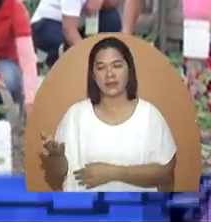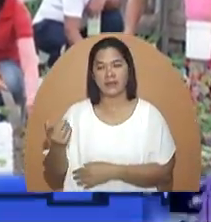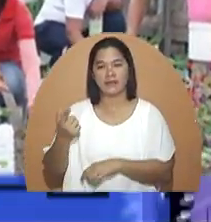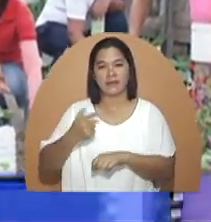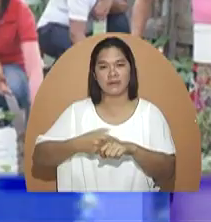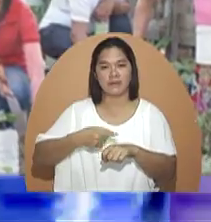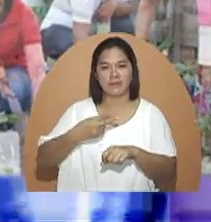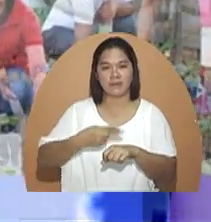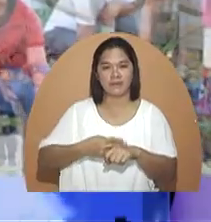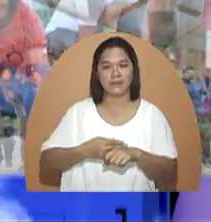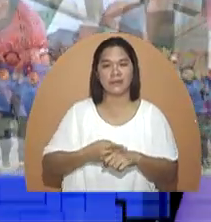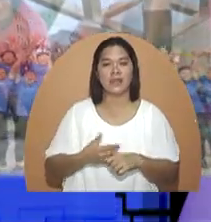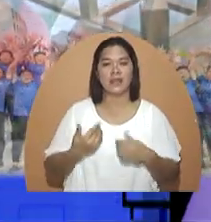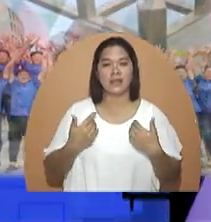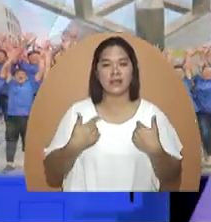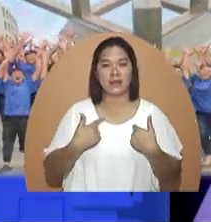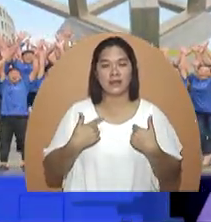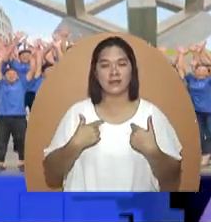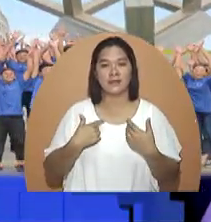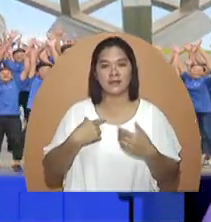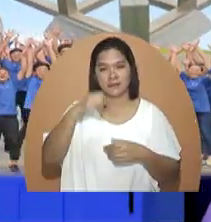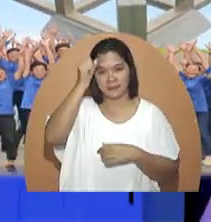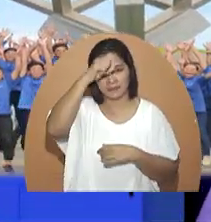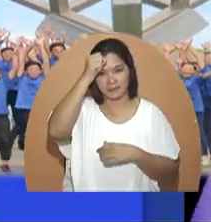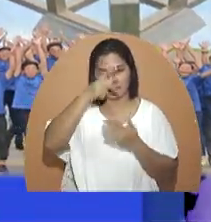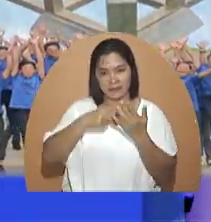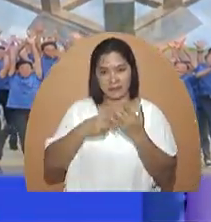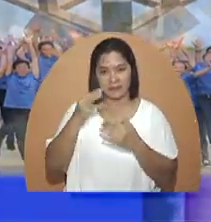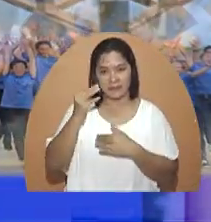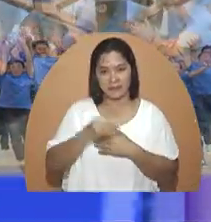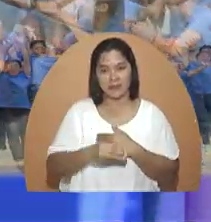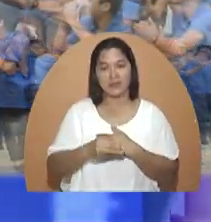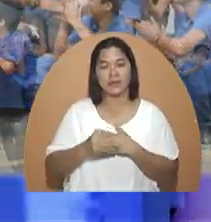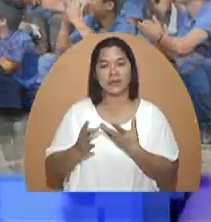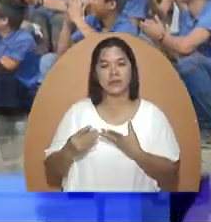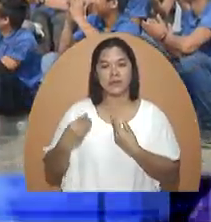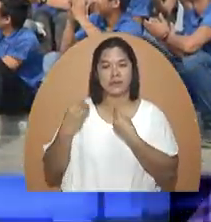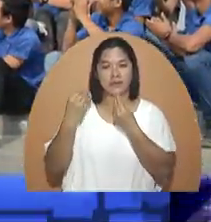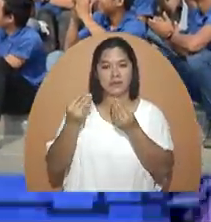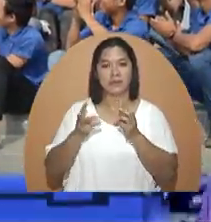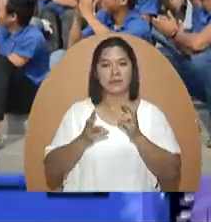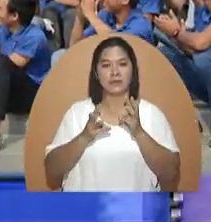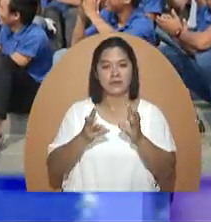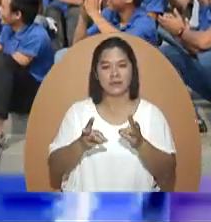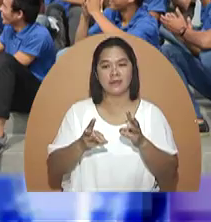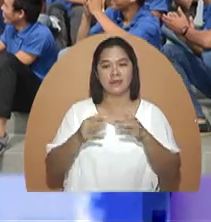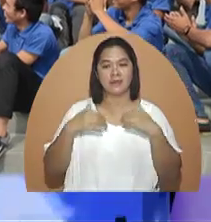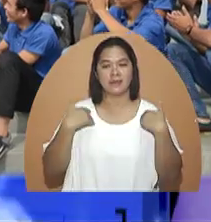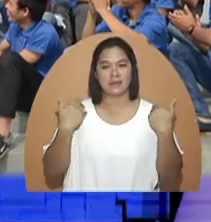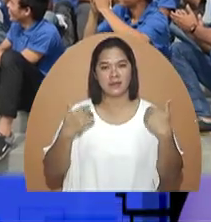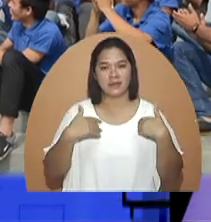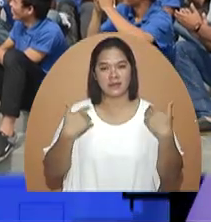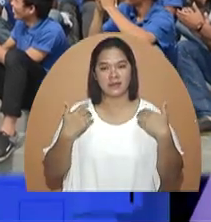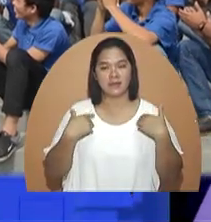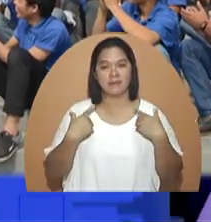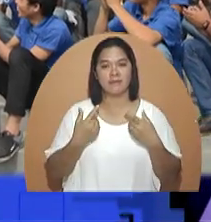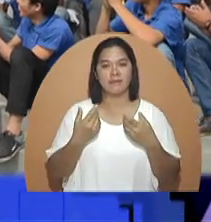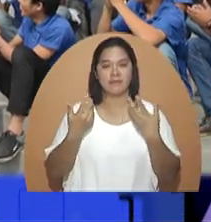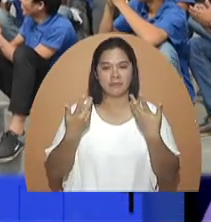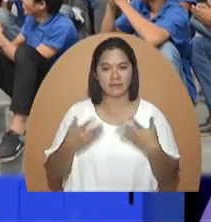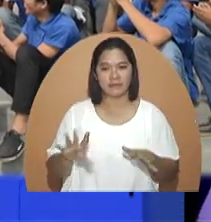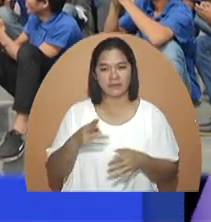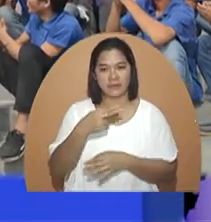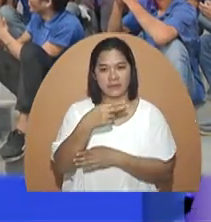gamit pang kabuhayan. Nariyan din ang scholarship program na siya nagbibigay ng daan sa mga kabataan na